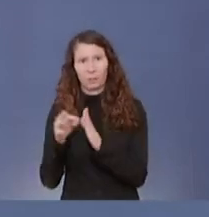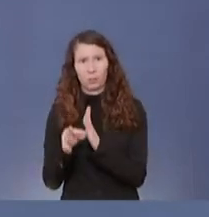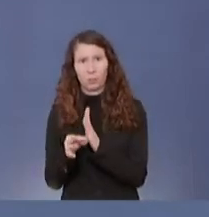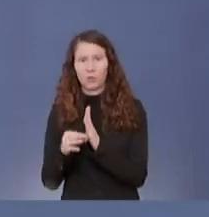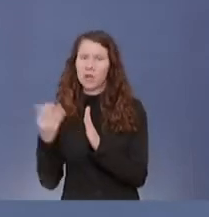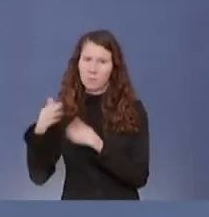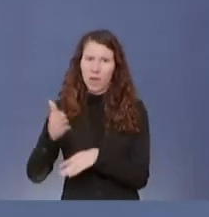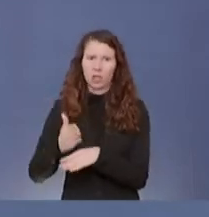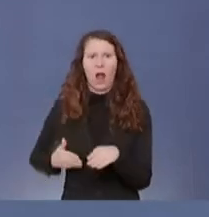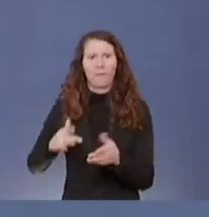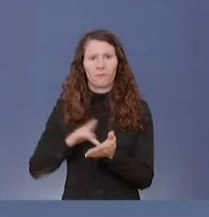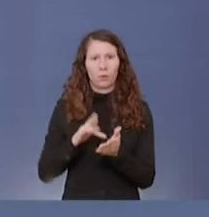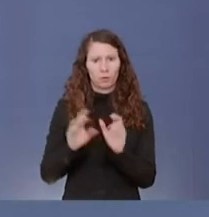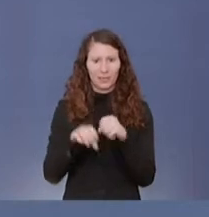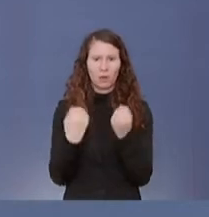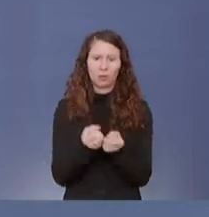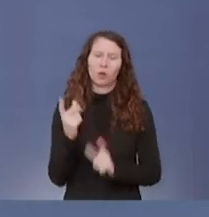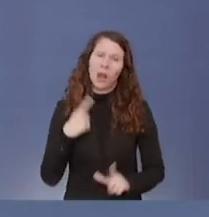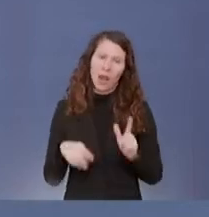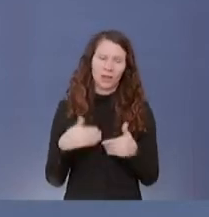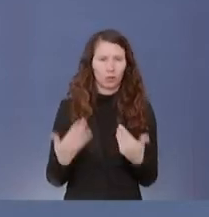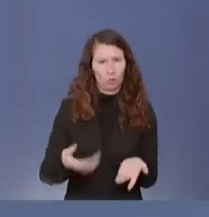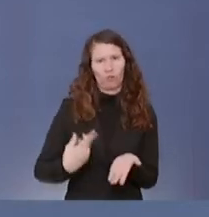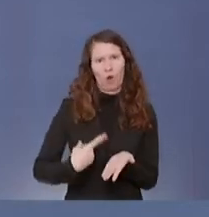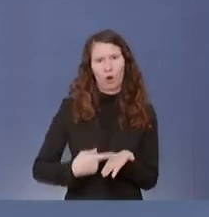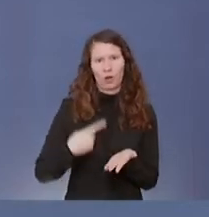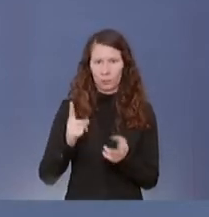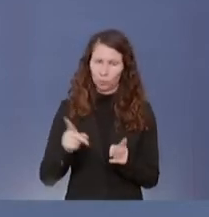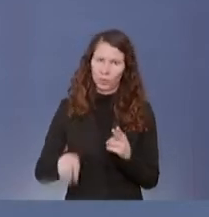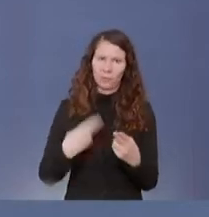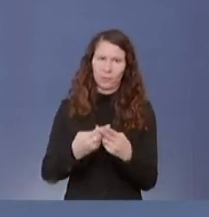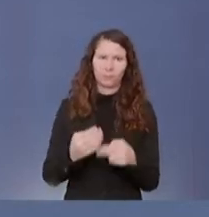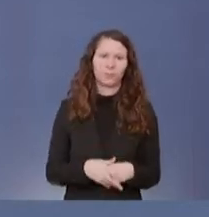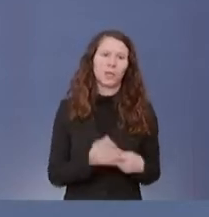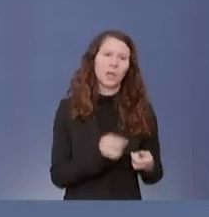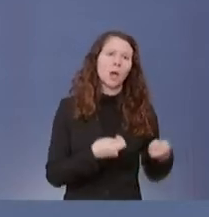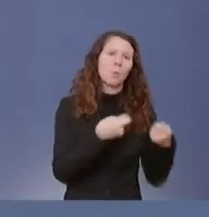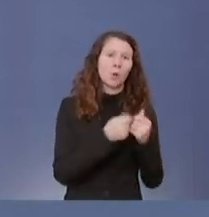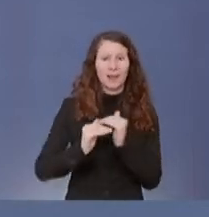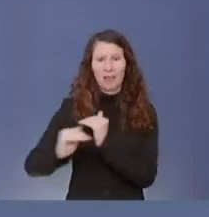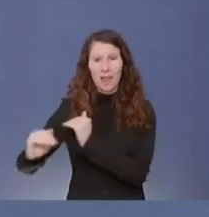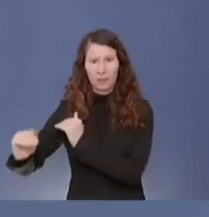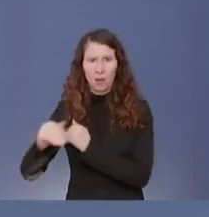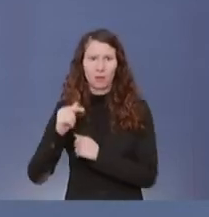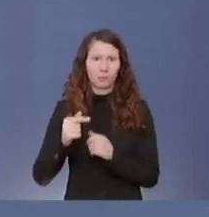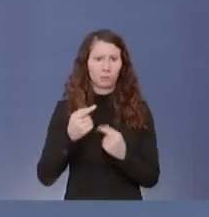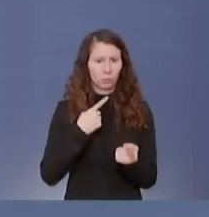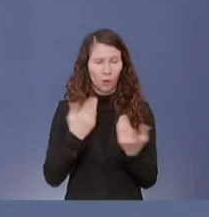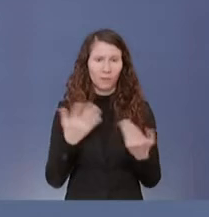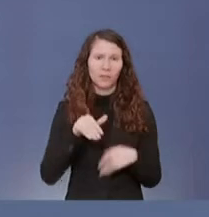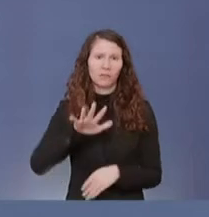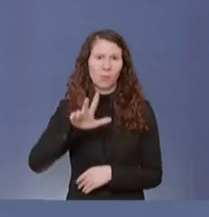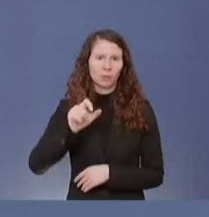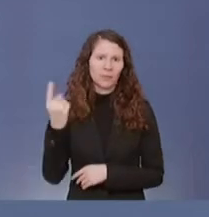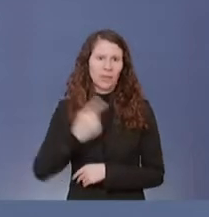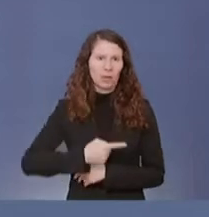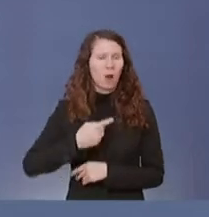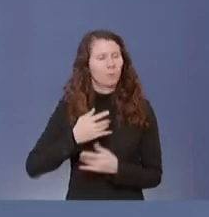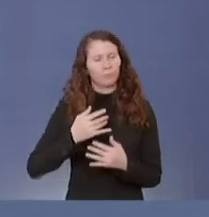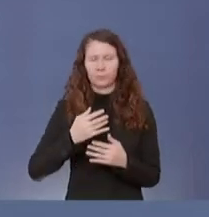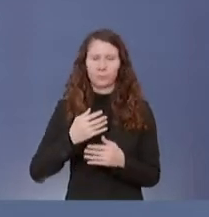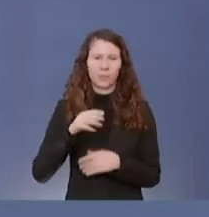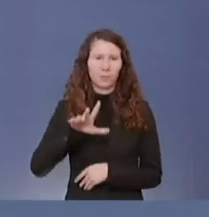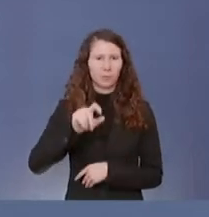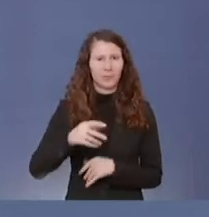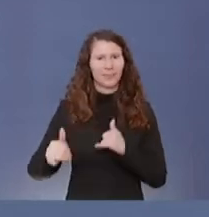haben, weil die Situation dies leider notwendig macht. Bund und Länder haben miteinander besprochen, am 25. Januar wieder zusammenzukommen, um